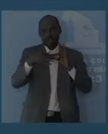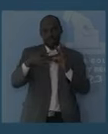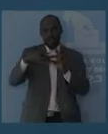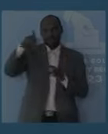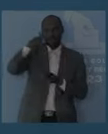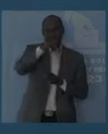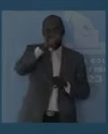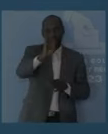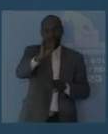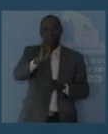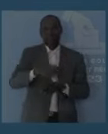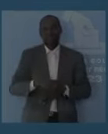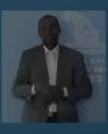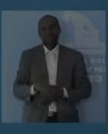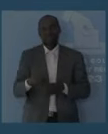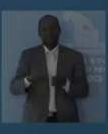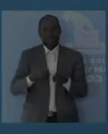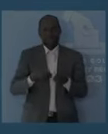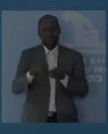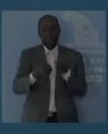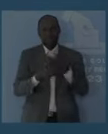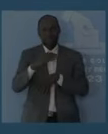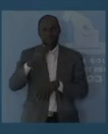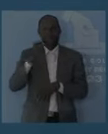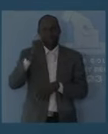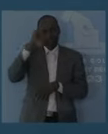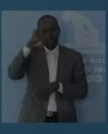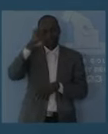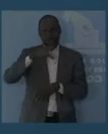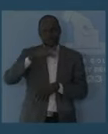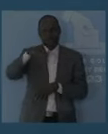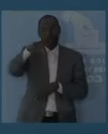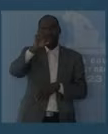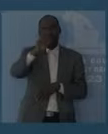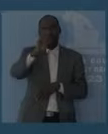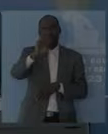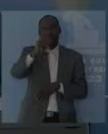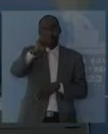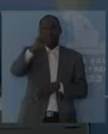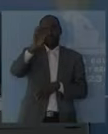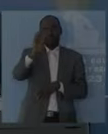PPACI, dirigée par Netro-Tagbo-René. Technique.